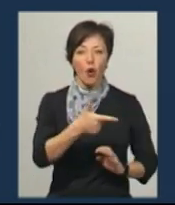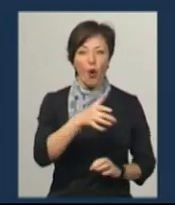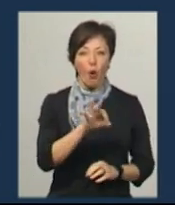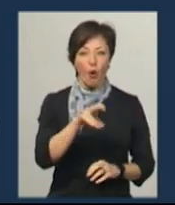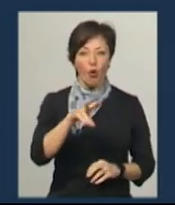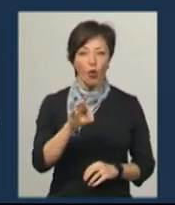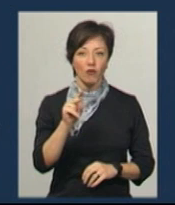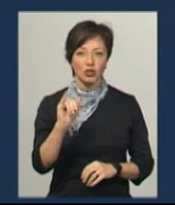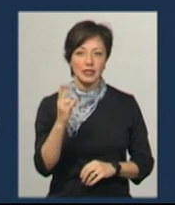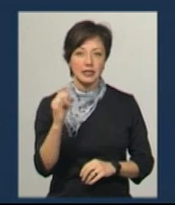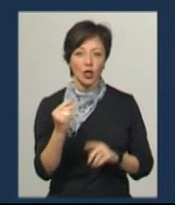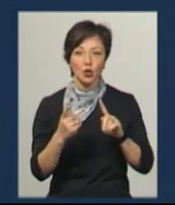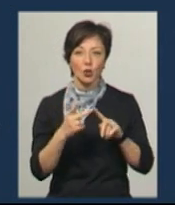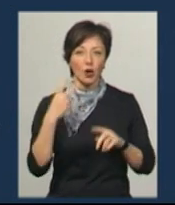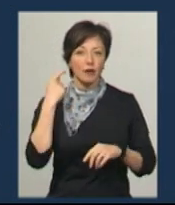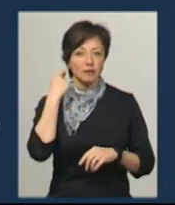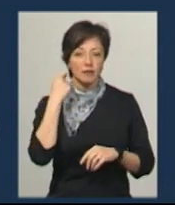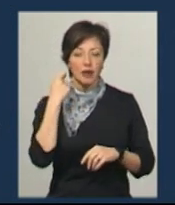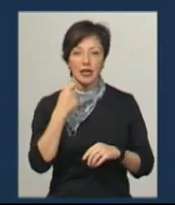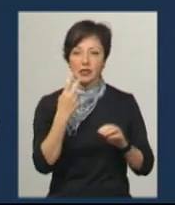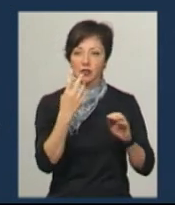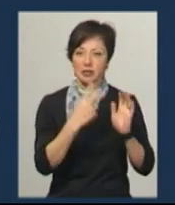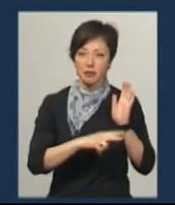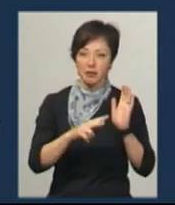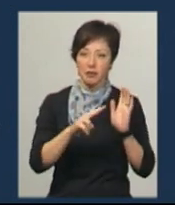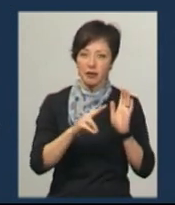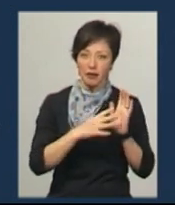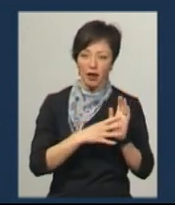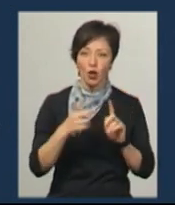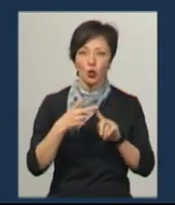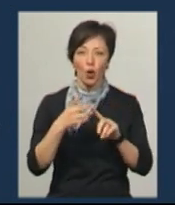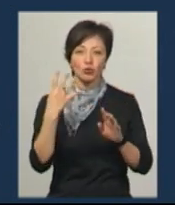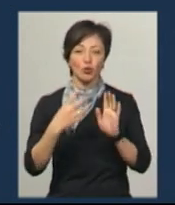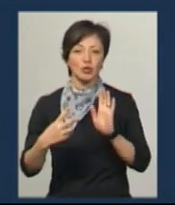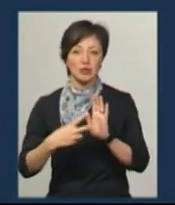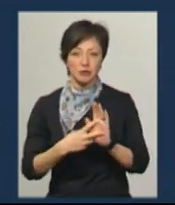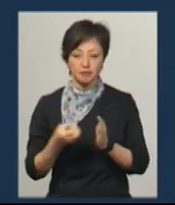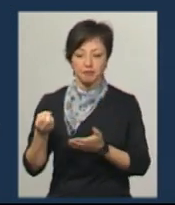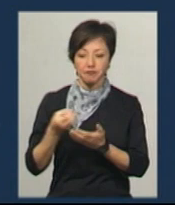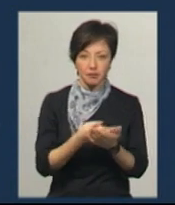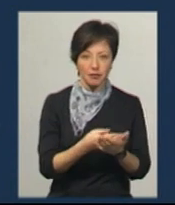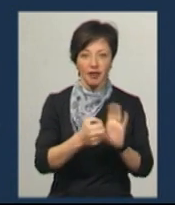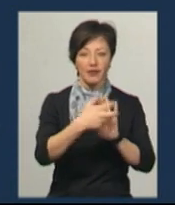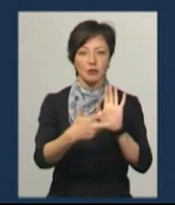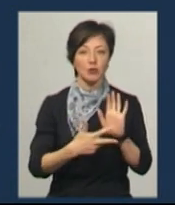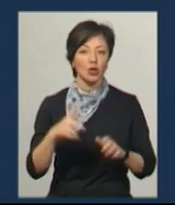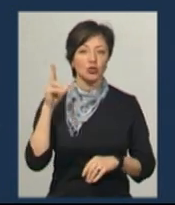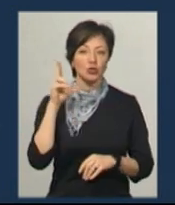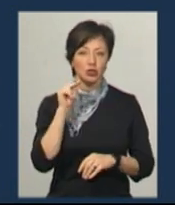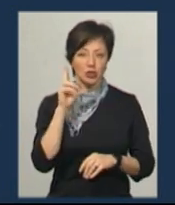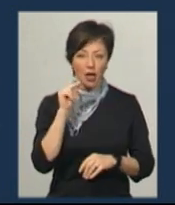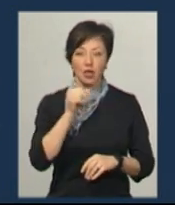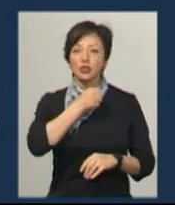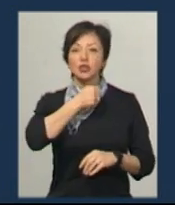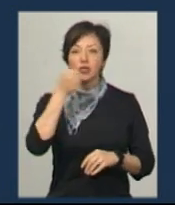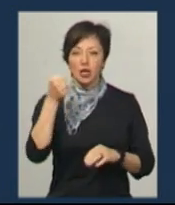79 років і друга віком 47 років. Поступили вони до нас 17-го числа. Одна з них, та яка